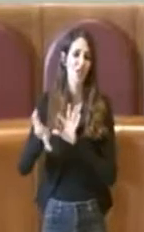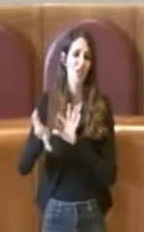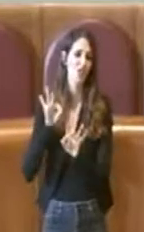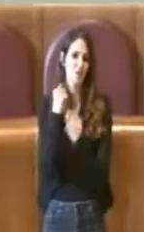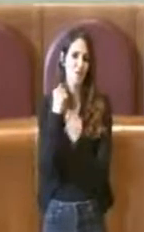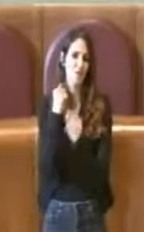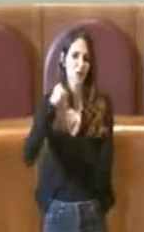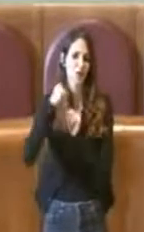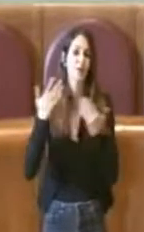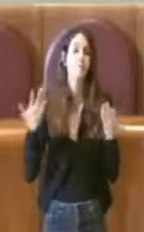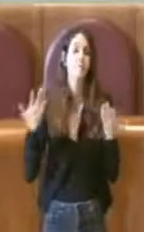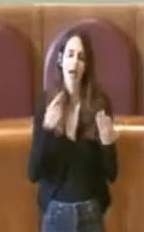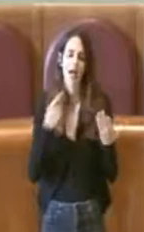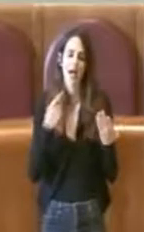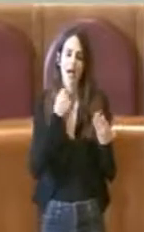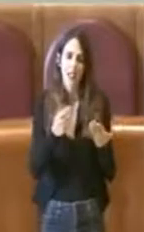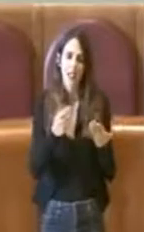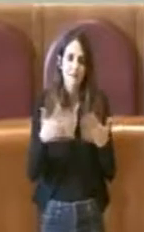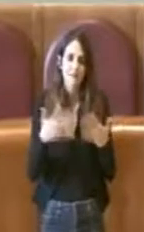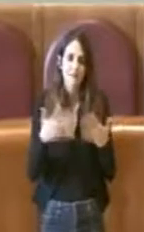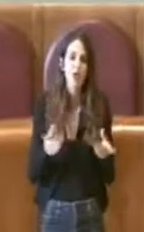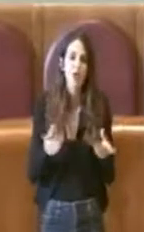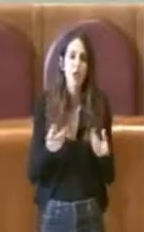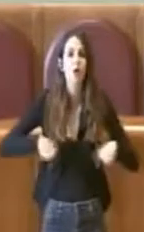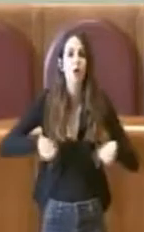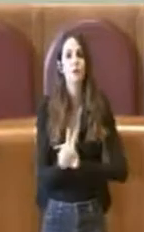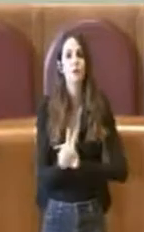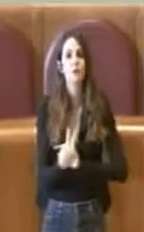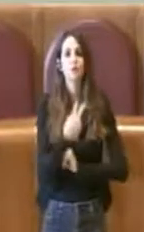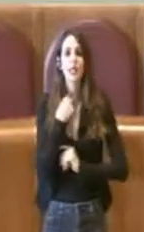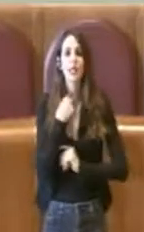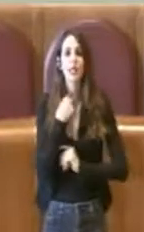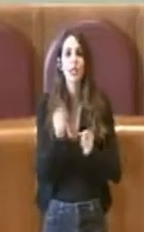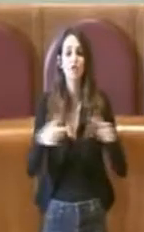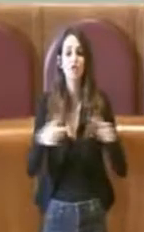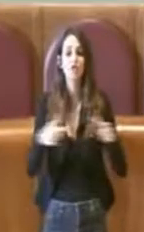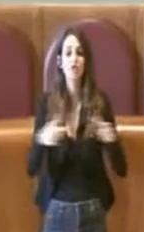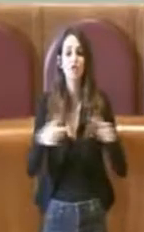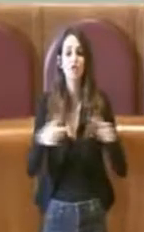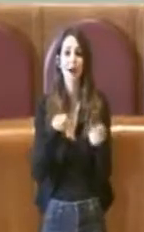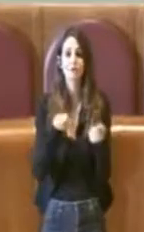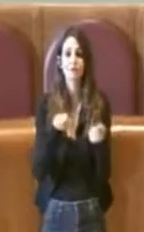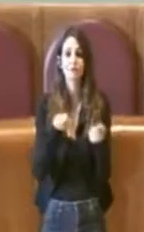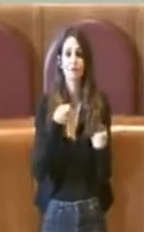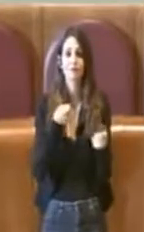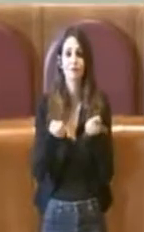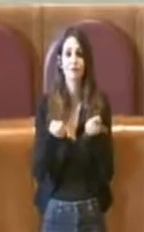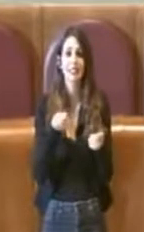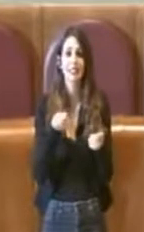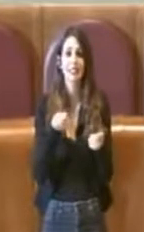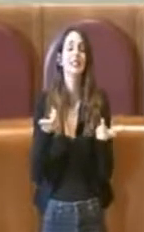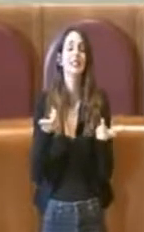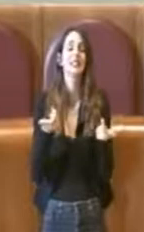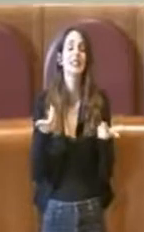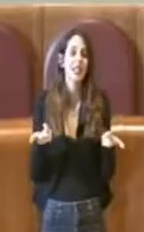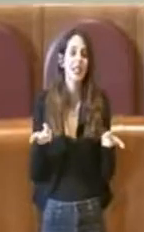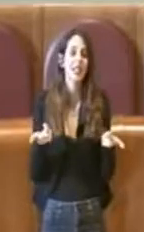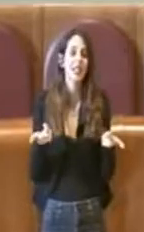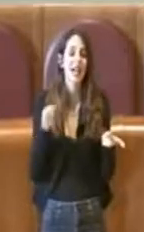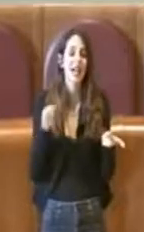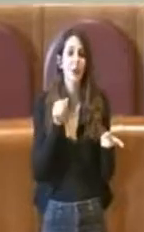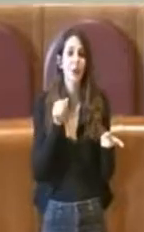abbiamo già detto altre volte, noi qui ci troviamo ad amministrare una città in cui spesso ci arrivano